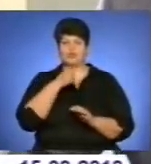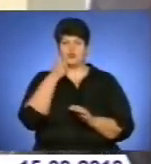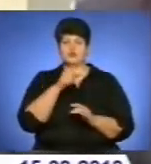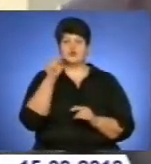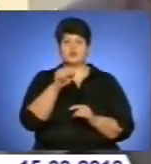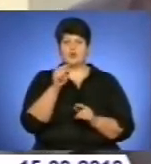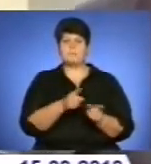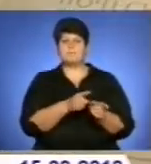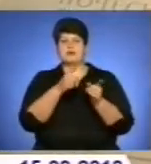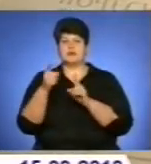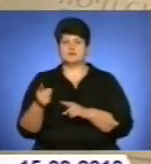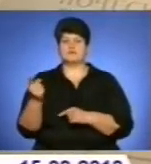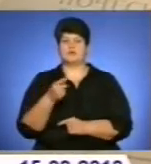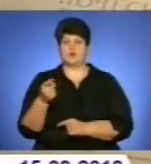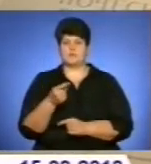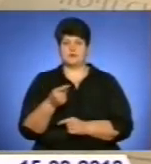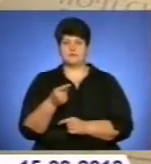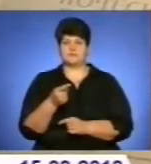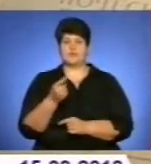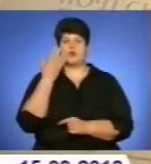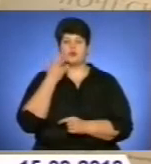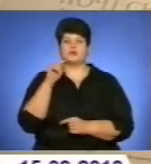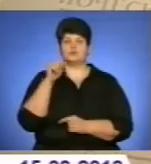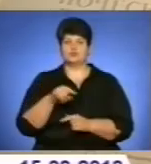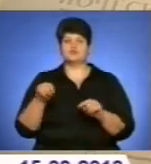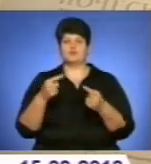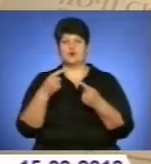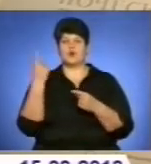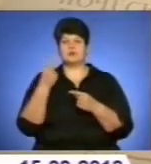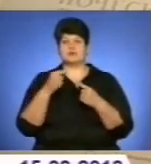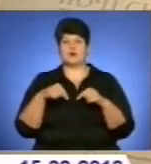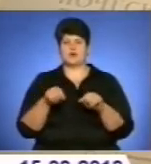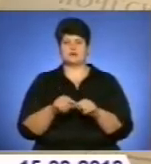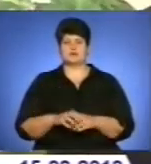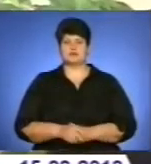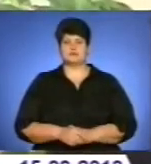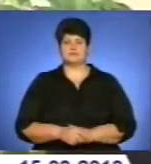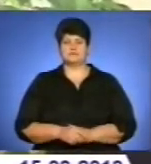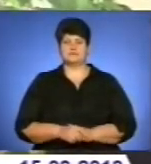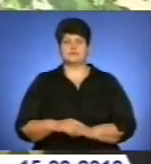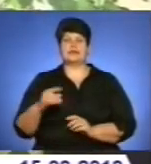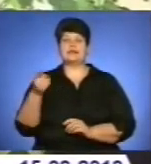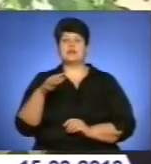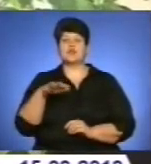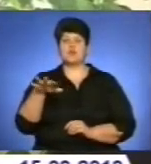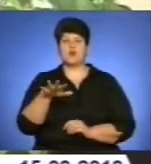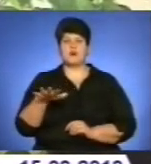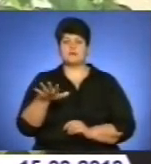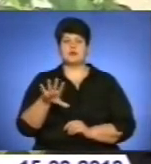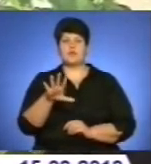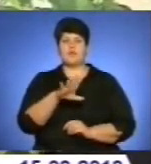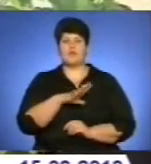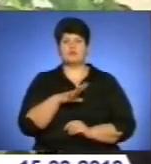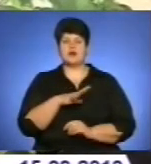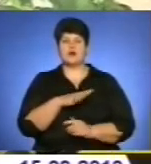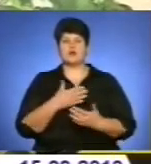Миколи Ільницького, поет стає членом Всеукраїнської спілки письменників України. Новий етап життя і творчості поет розпочався